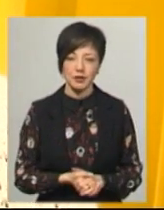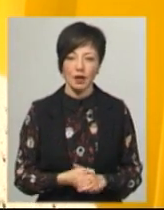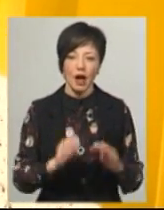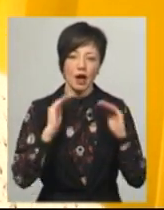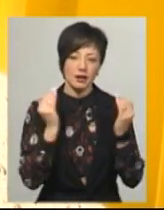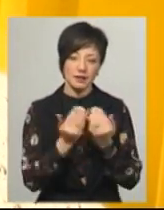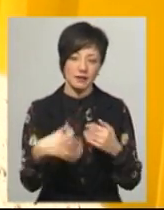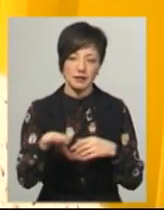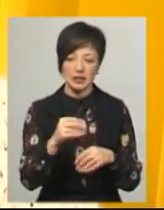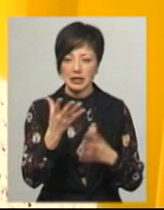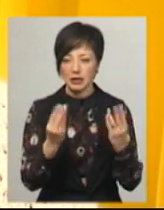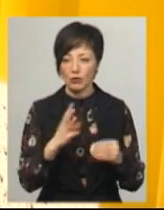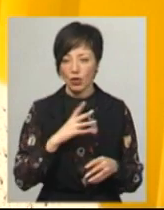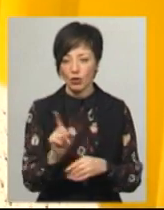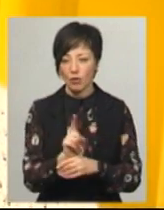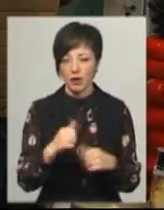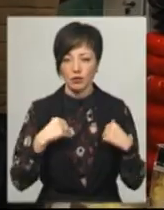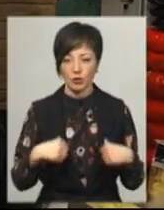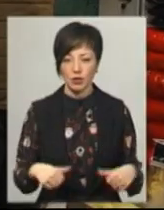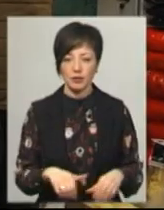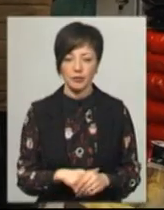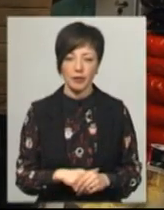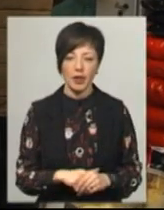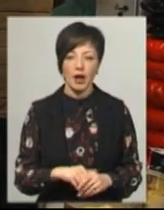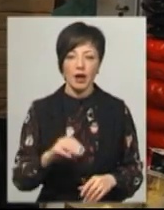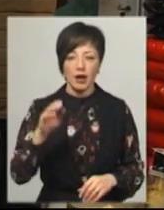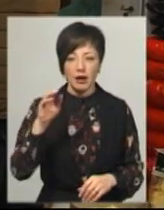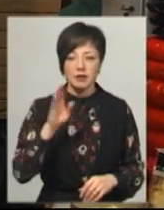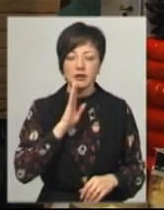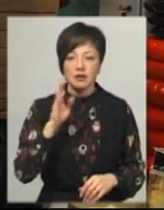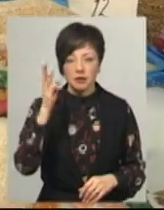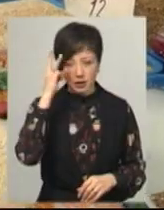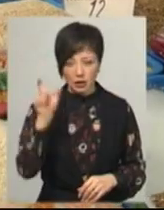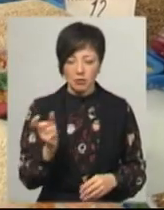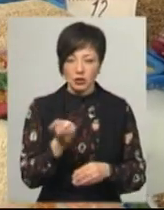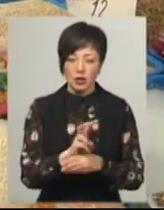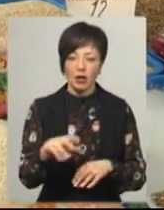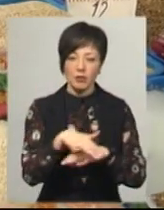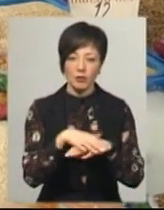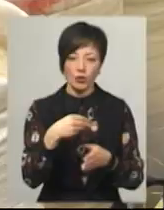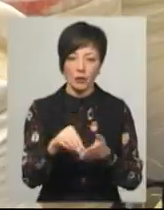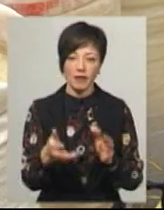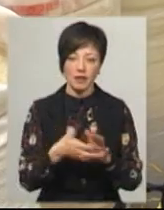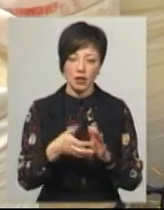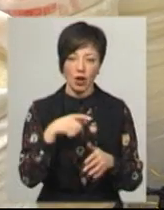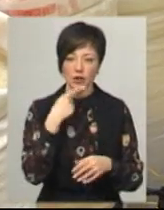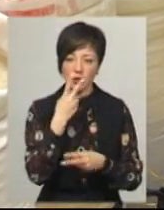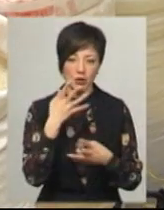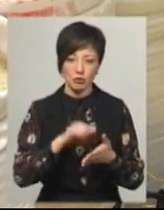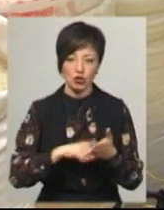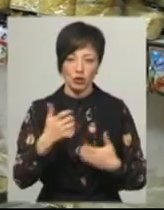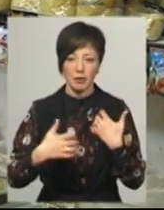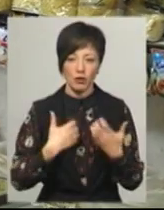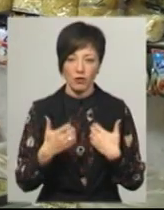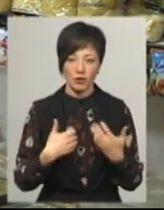Карантин, а так всі дні було все нормально, все спокійно. Хмельничанка Валерія прийшла на ринок докупити продукти, яких не вистачає. Каже, не бачить причини